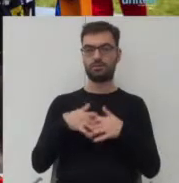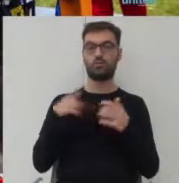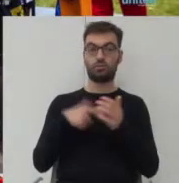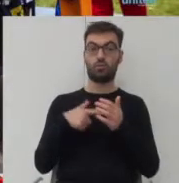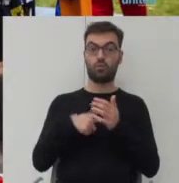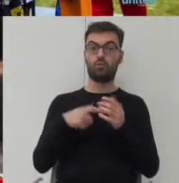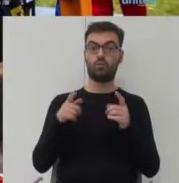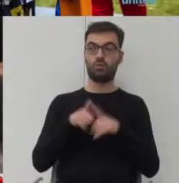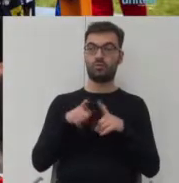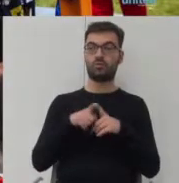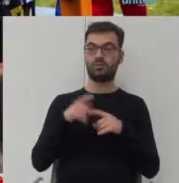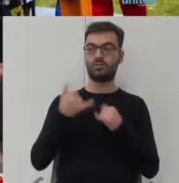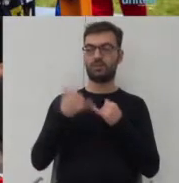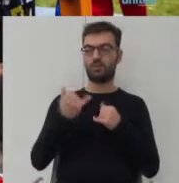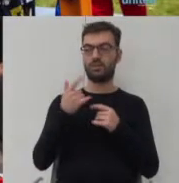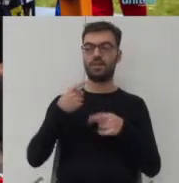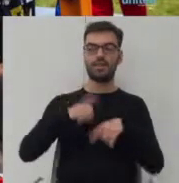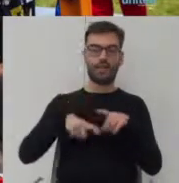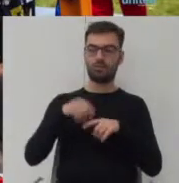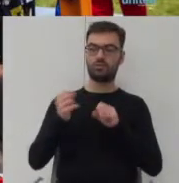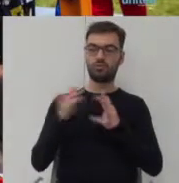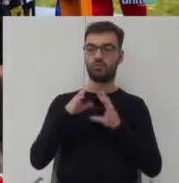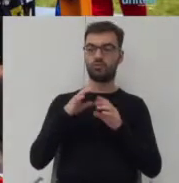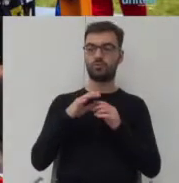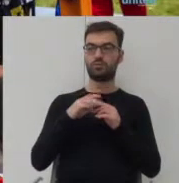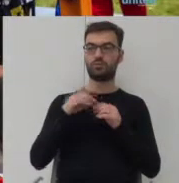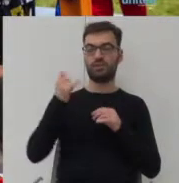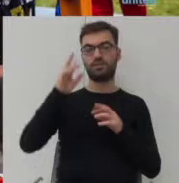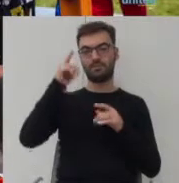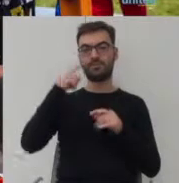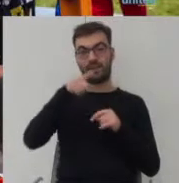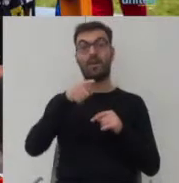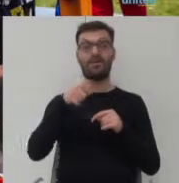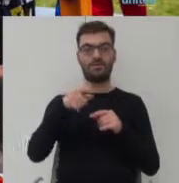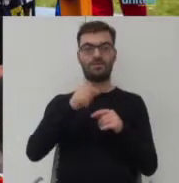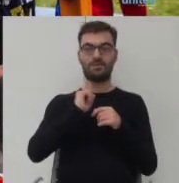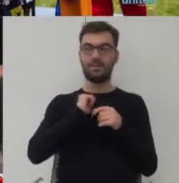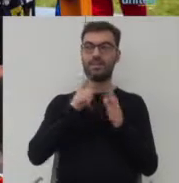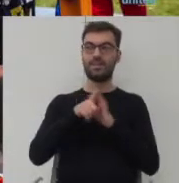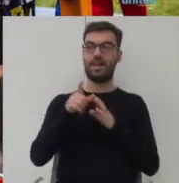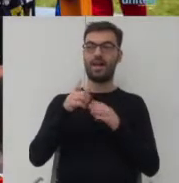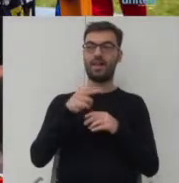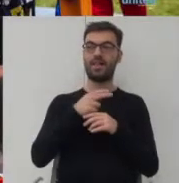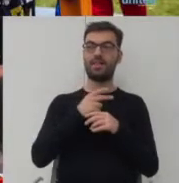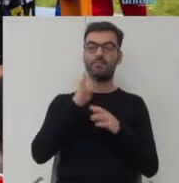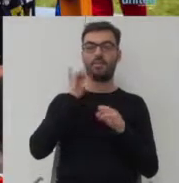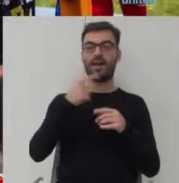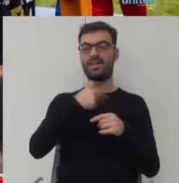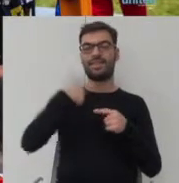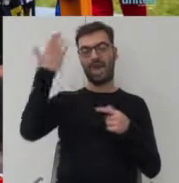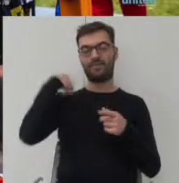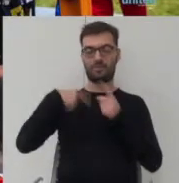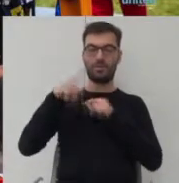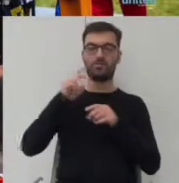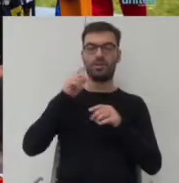wracając do dzieci, w bardzo naturalny sposób interpretowane są przez nich jako coś, co dla naszego pokolenia było trzepakiem, czyli